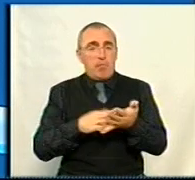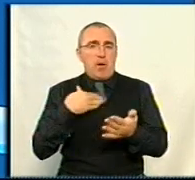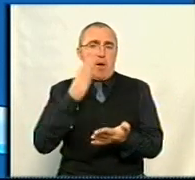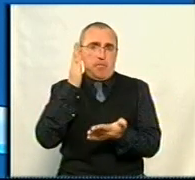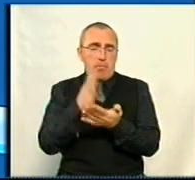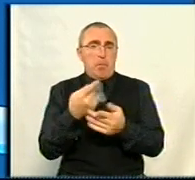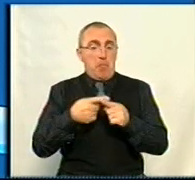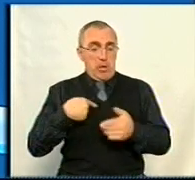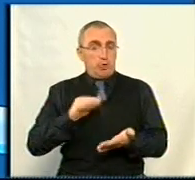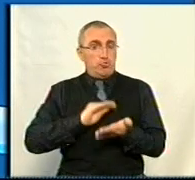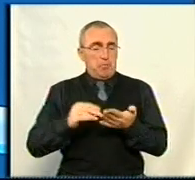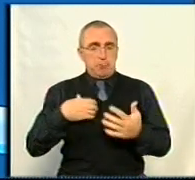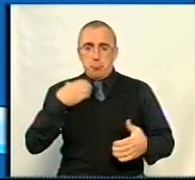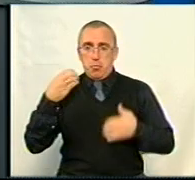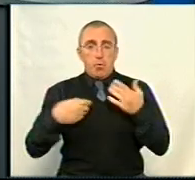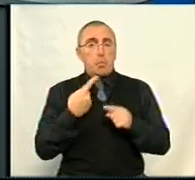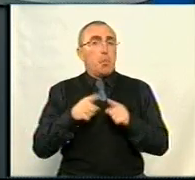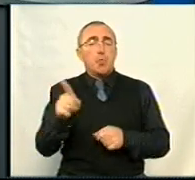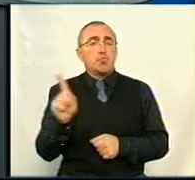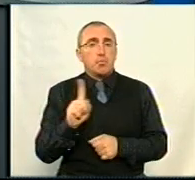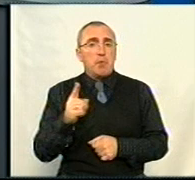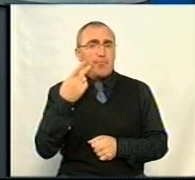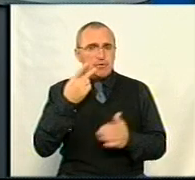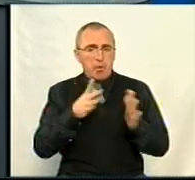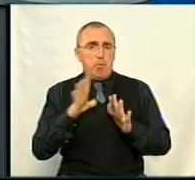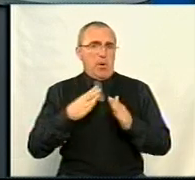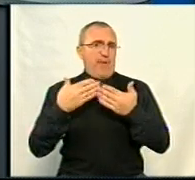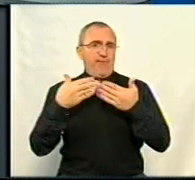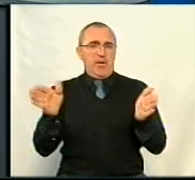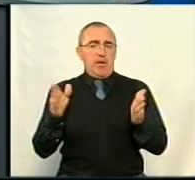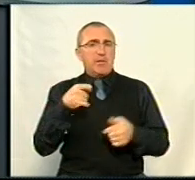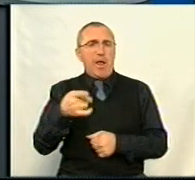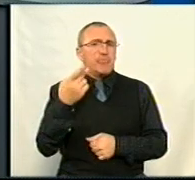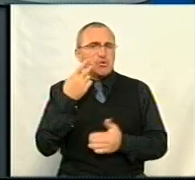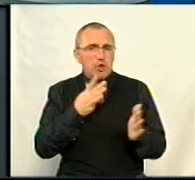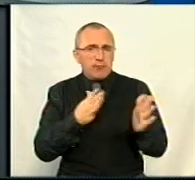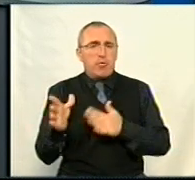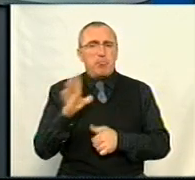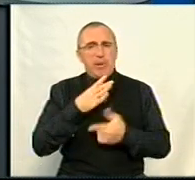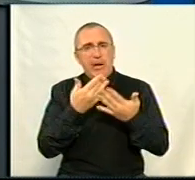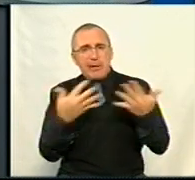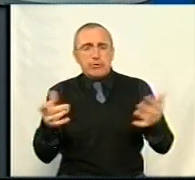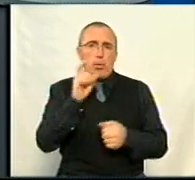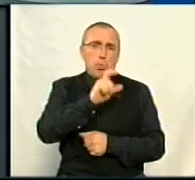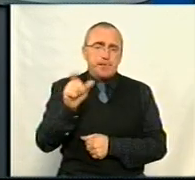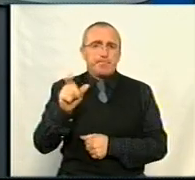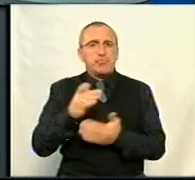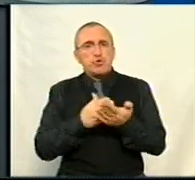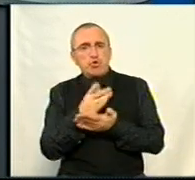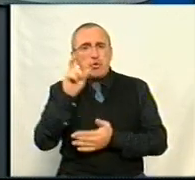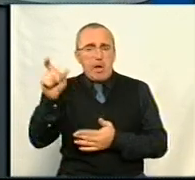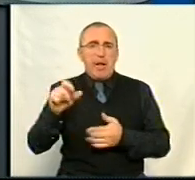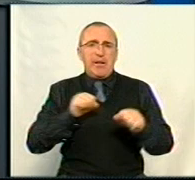прямо, мене як журналіста це стурбувало, тому що вони завжди були відкриті. Там завжди були різні люди. Чиновники,